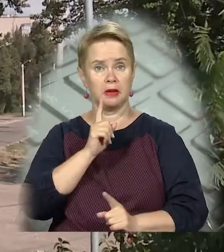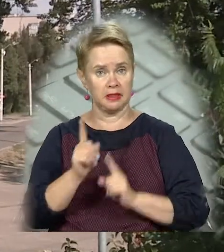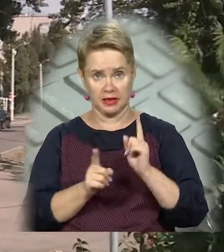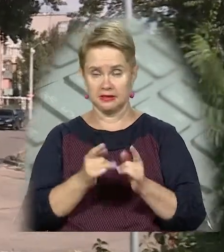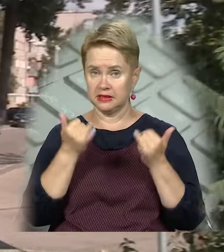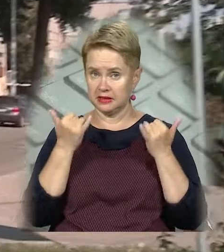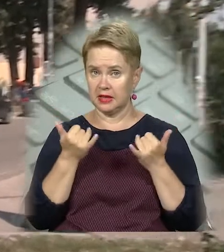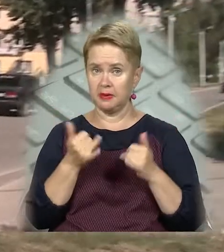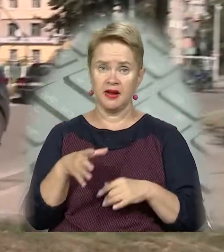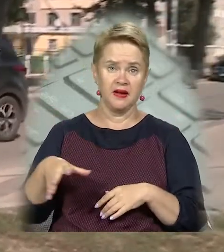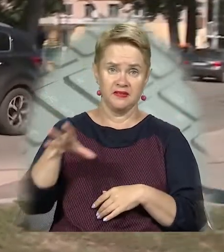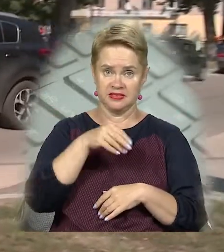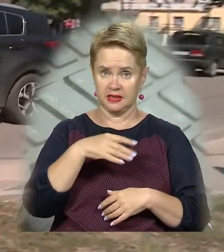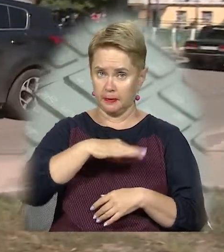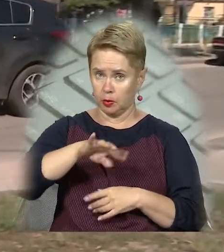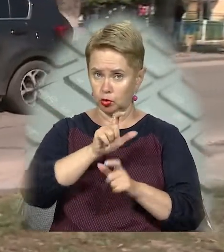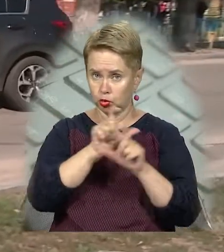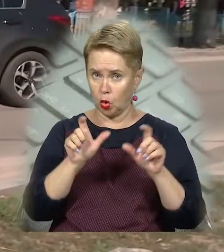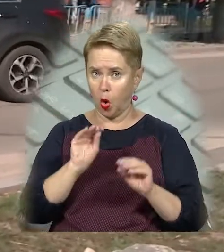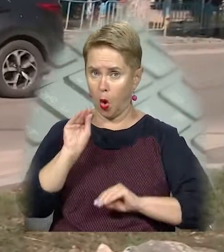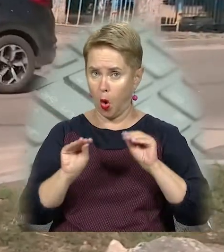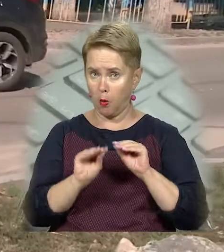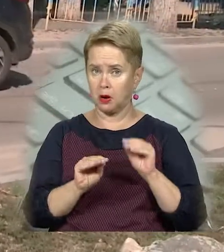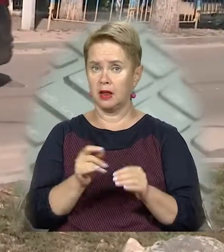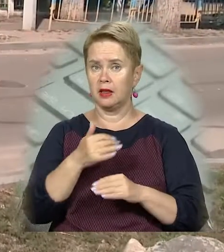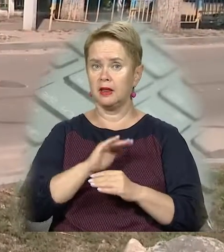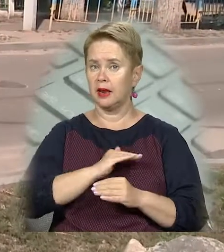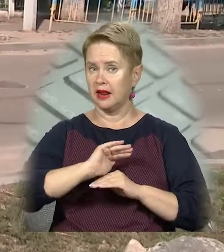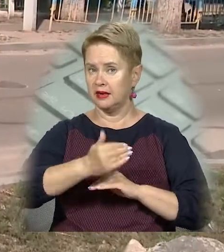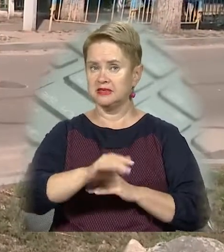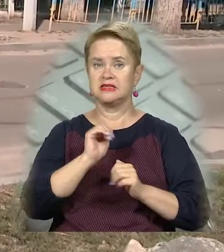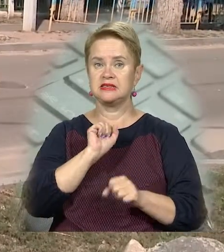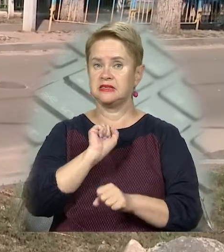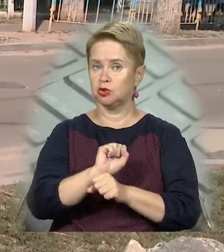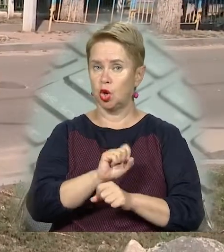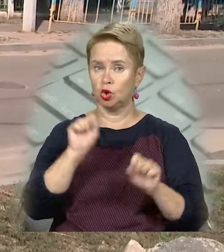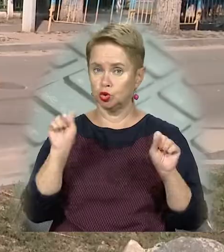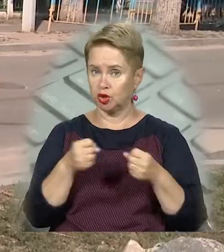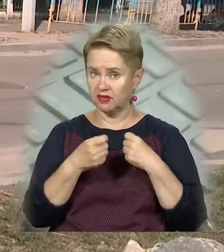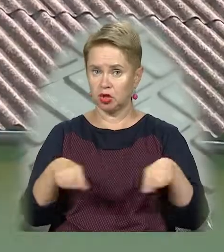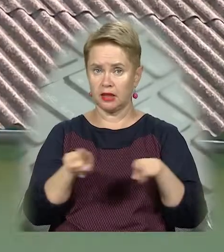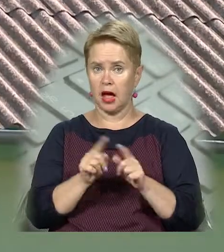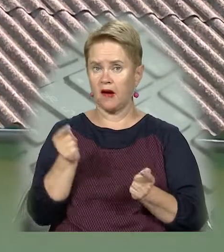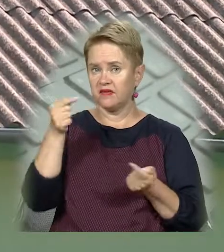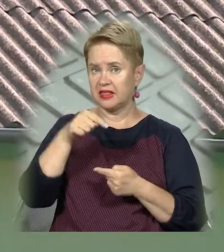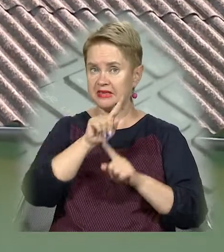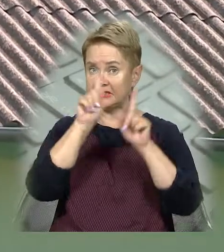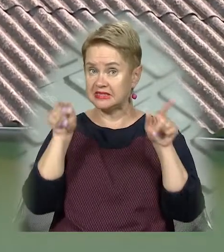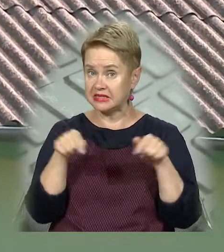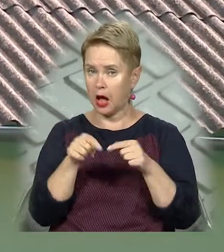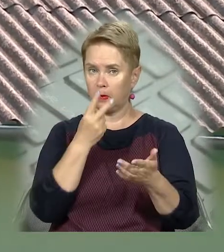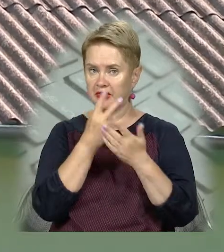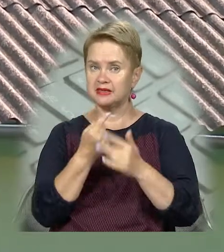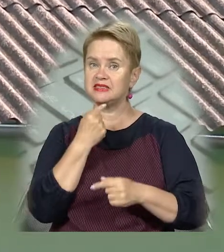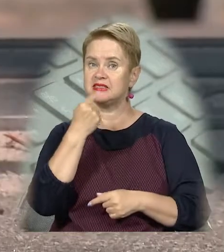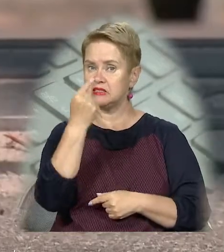змінилась. Тепер абсолютно всі переходи біля шкіл облаштовують штучними нерівностями для зниження швидкості, а також відповідними знаками, які